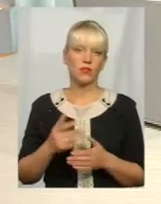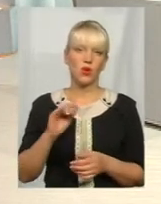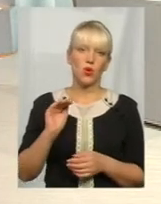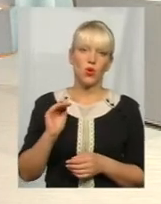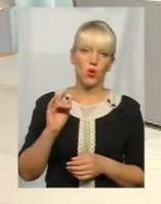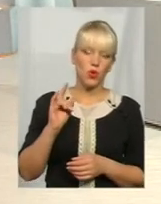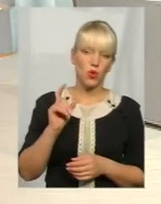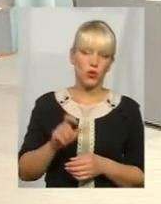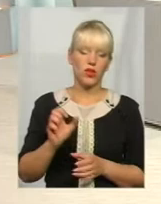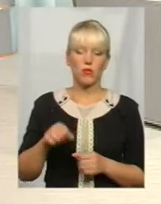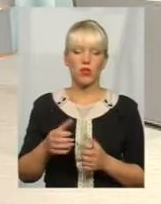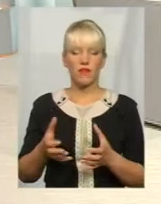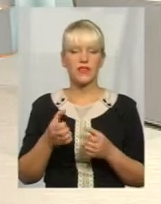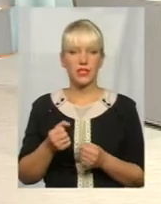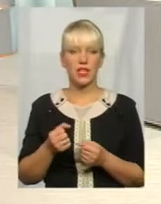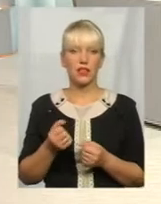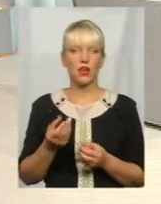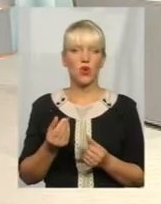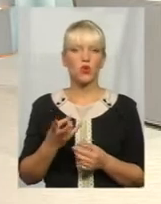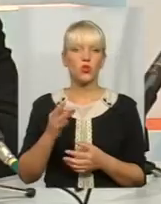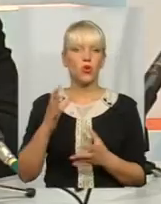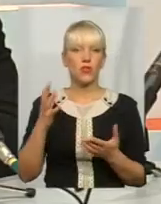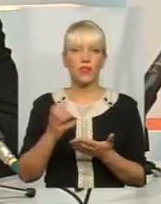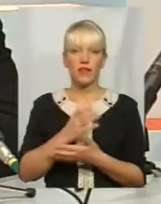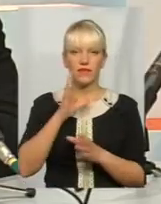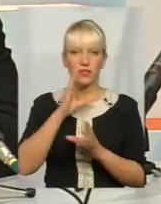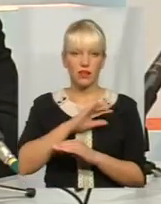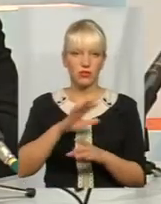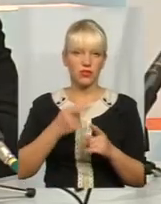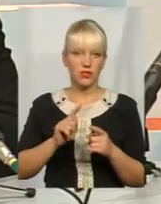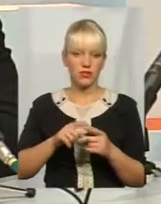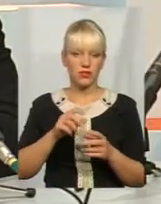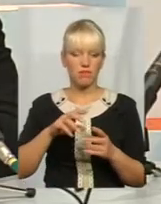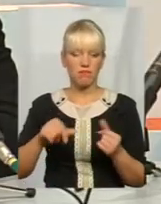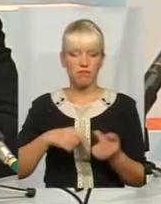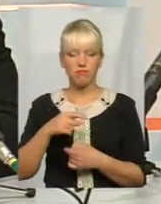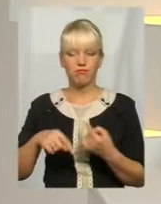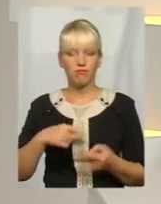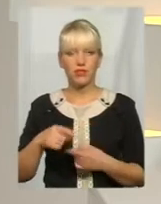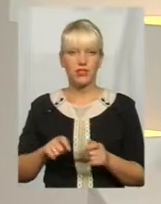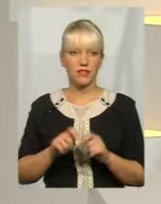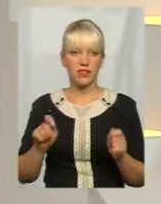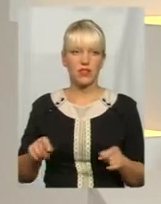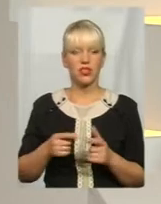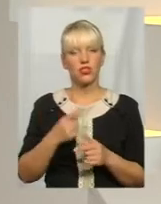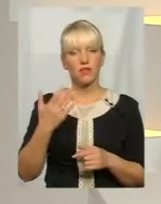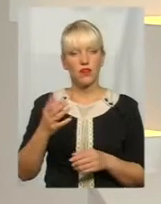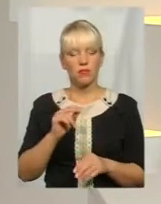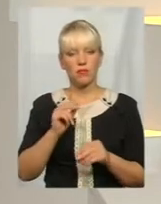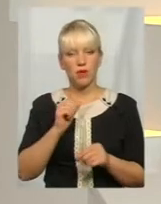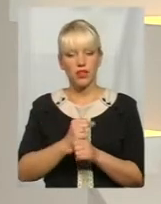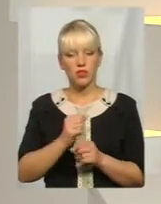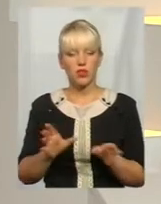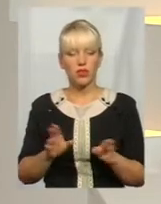але в неї не вийшло відкрити власний бізнес. Чи ви працюєте з людиною до тих пір, щоб максимально все ж таки